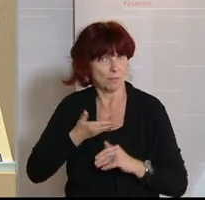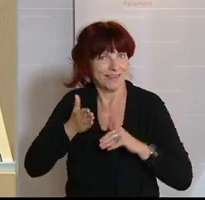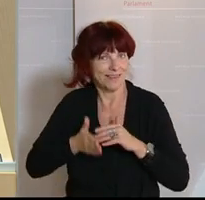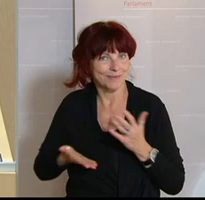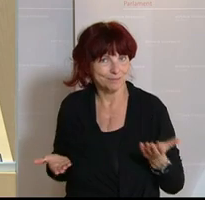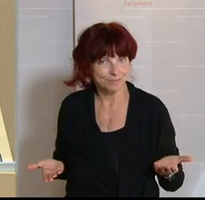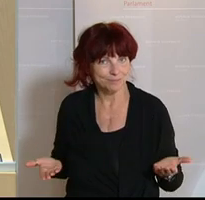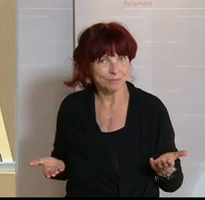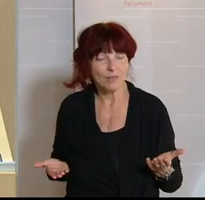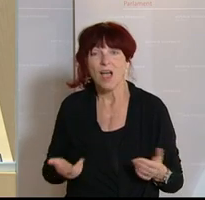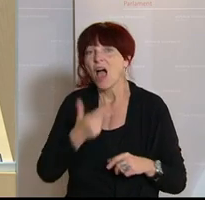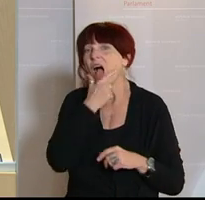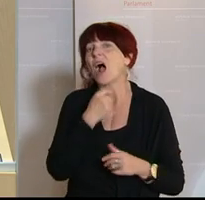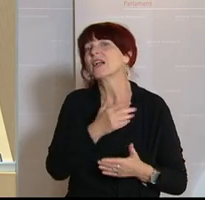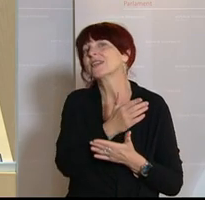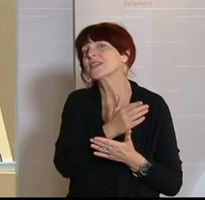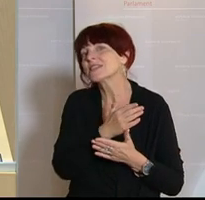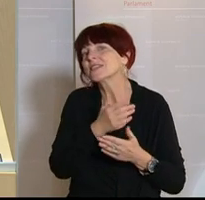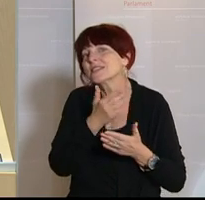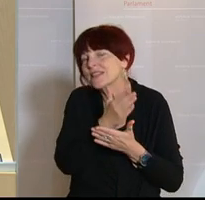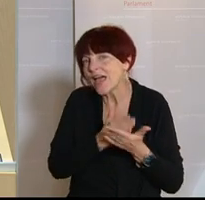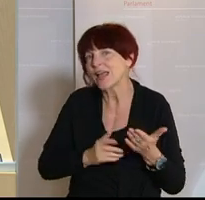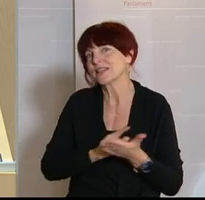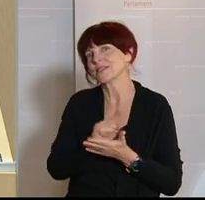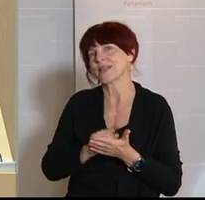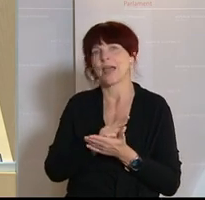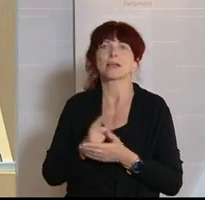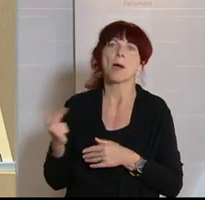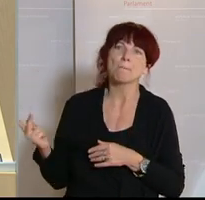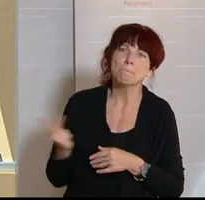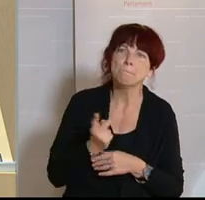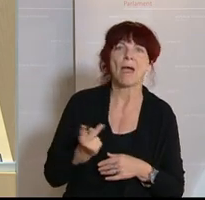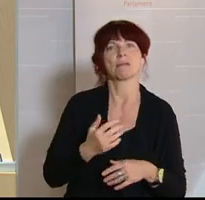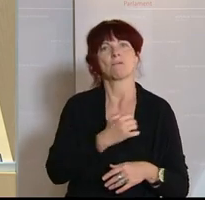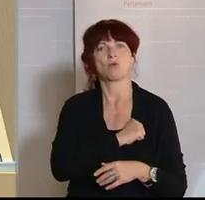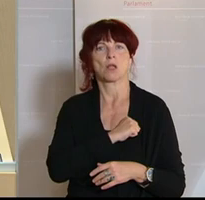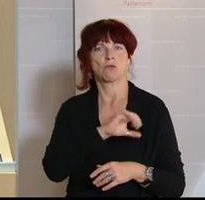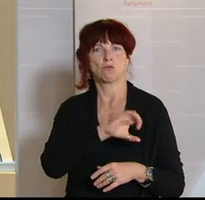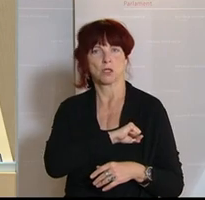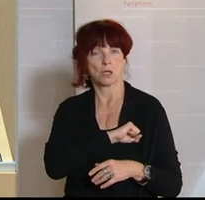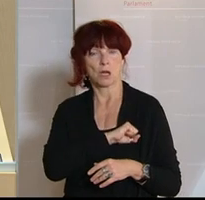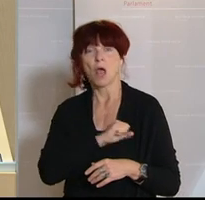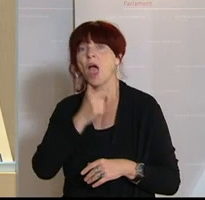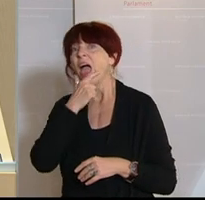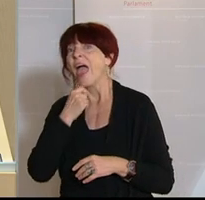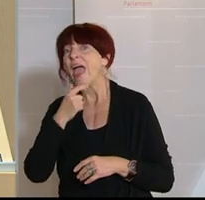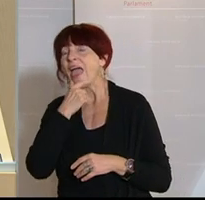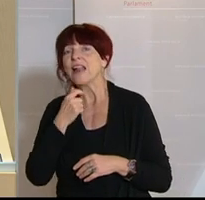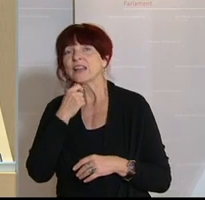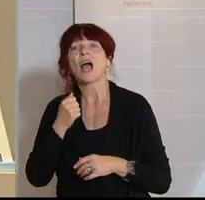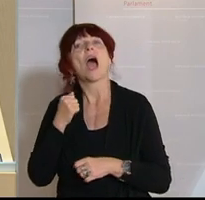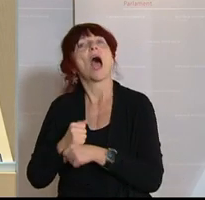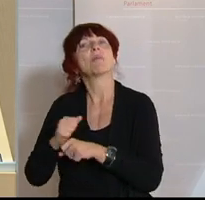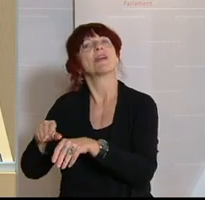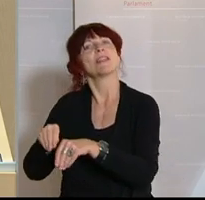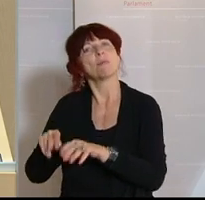Die Altersteilzeit ist eine Win-Win-Situation für beide Seiten. Einerseits können ältere Arbeitnehmer aus dem Berufsleben ausgleiten und es ist